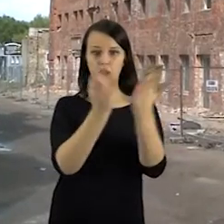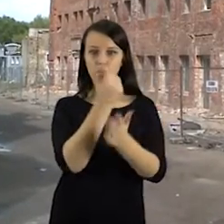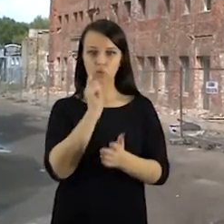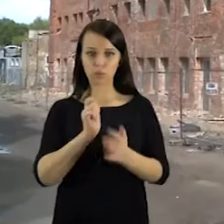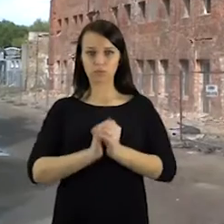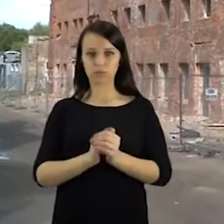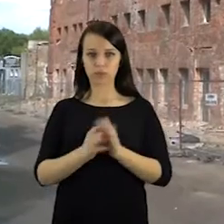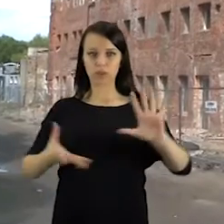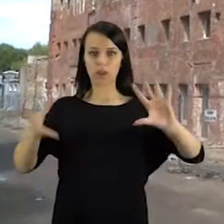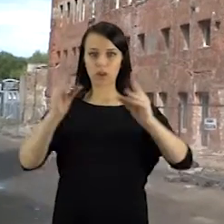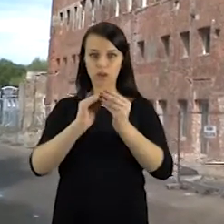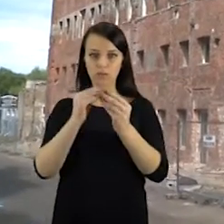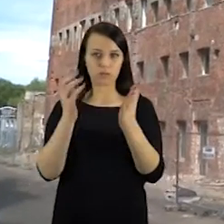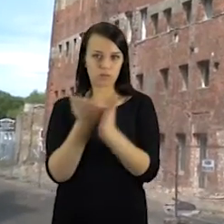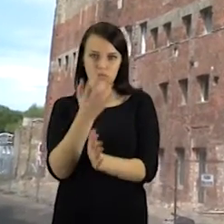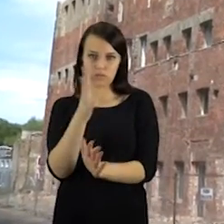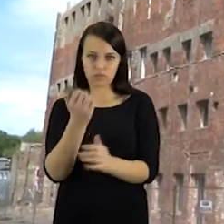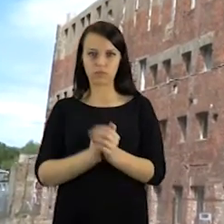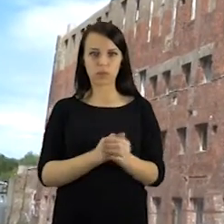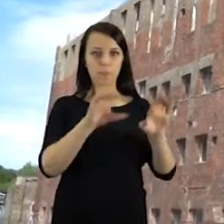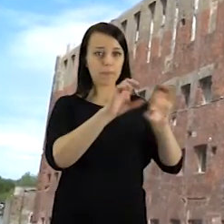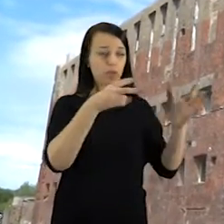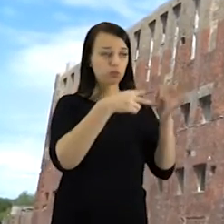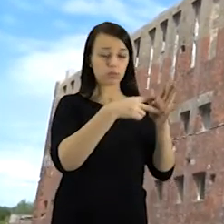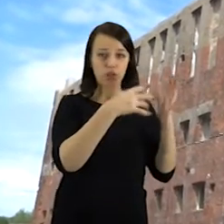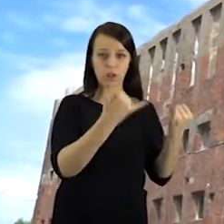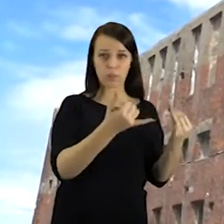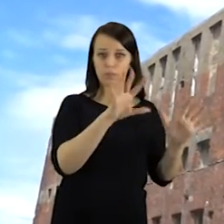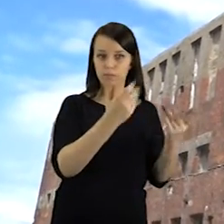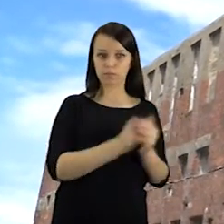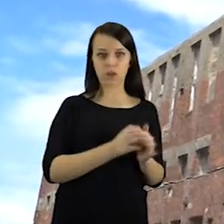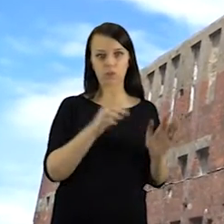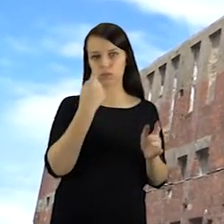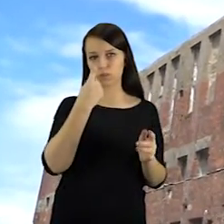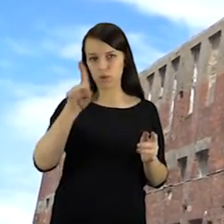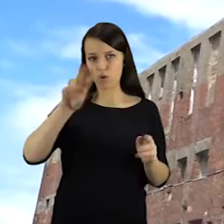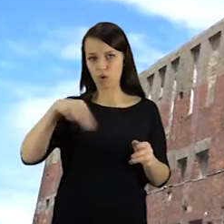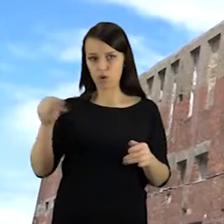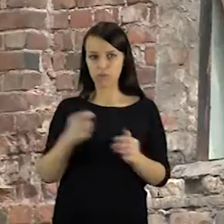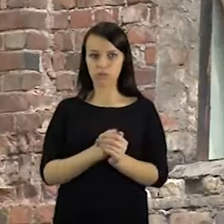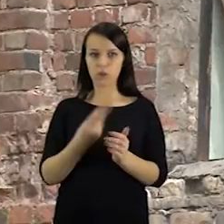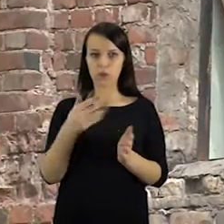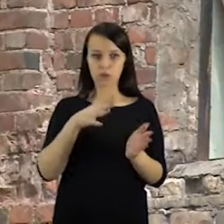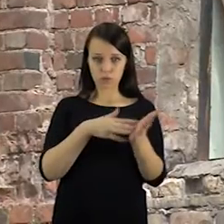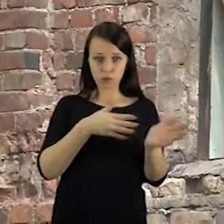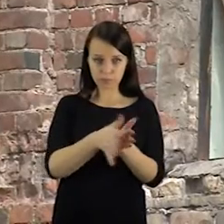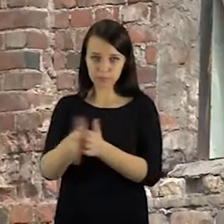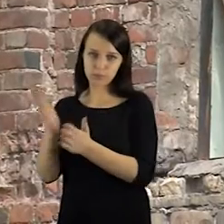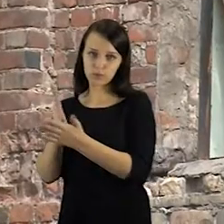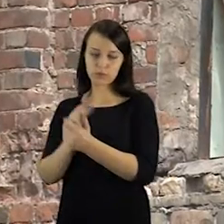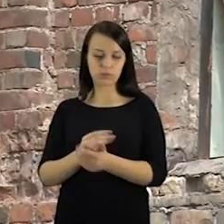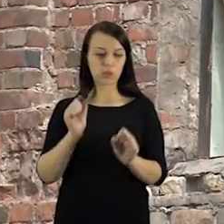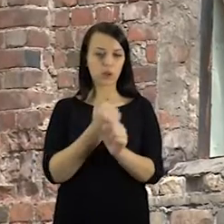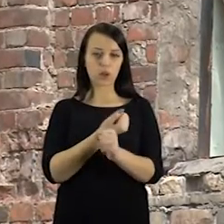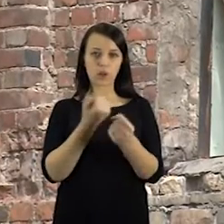susumavus visus šiuos skaičius išėjtų, menų inkubatorius jau prarėjo beveik milijoną eurų ir teberyje iki šiol mat reikia samdyti